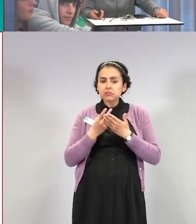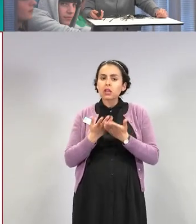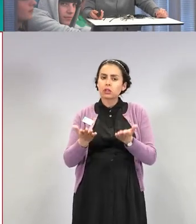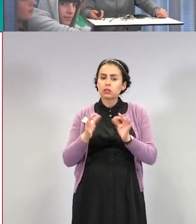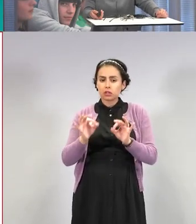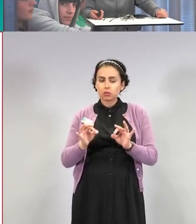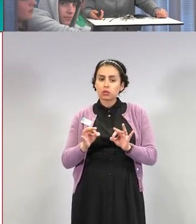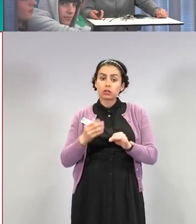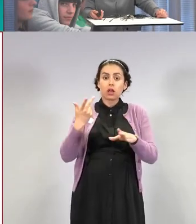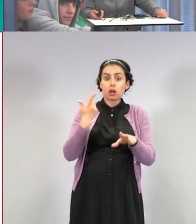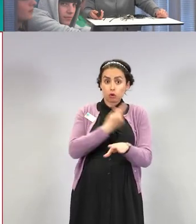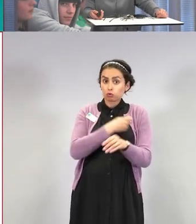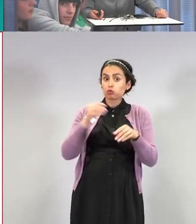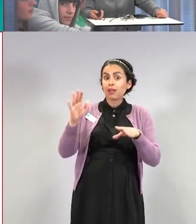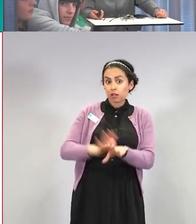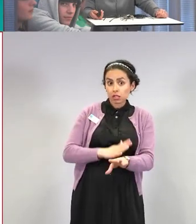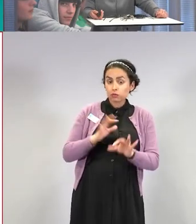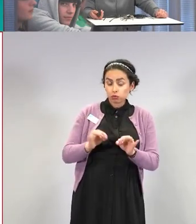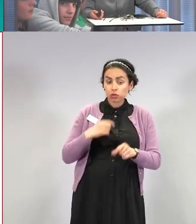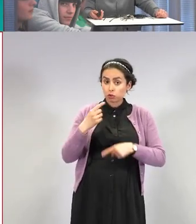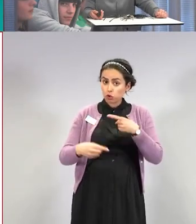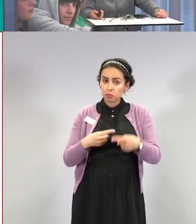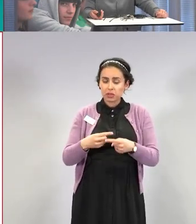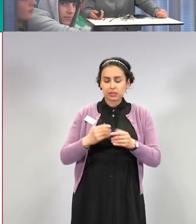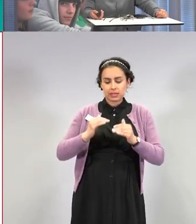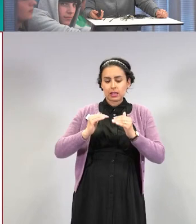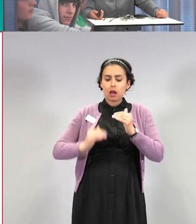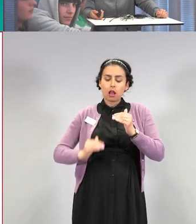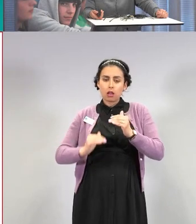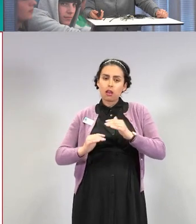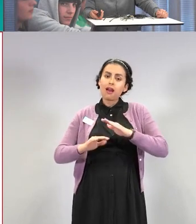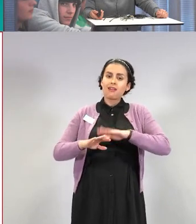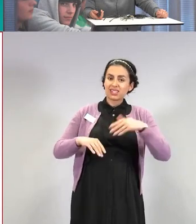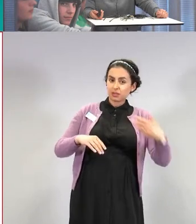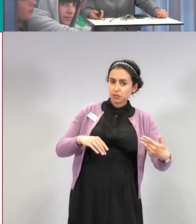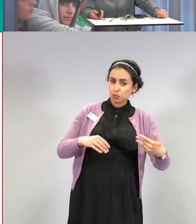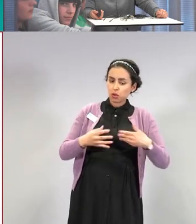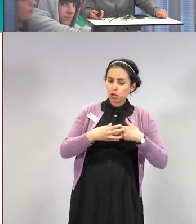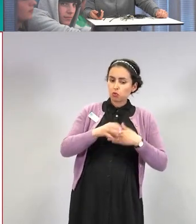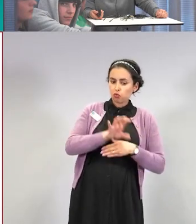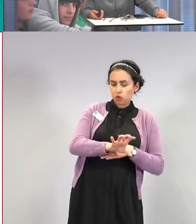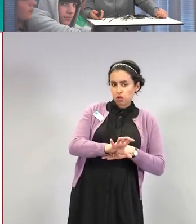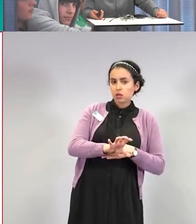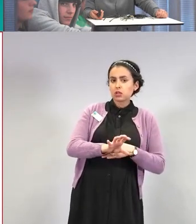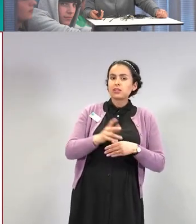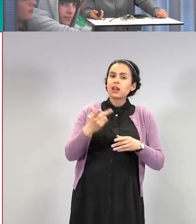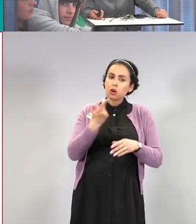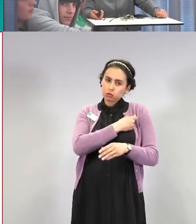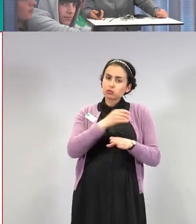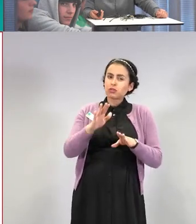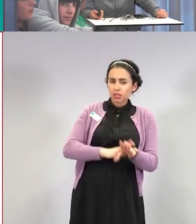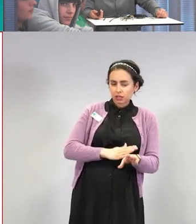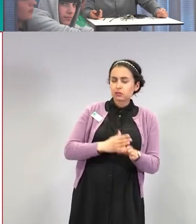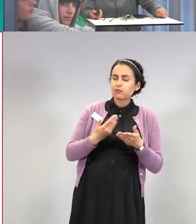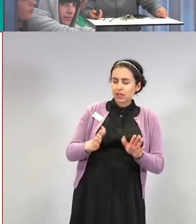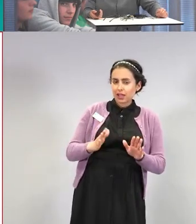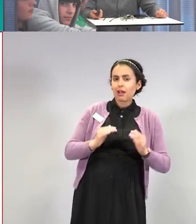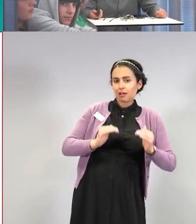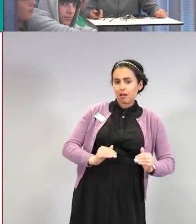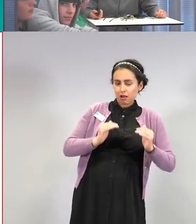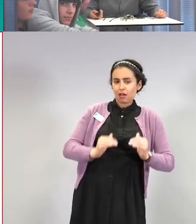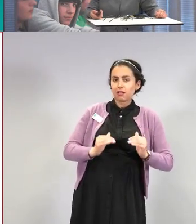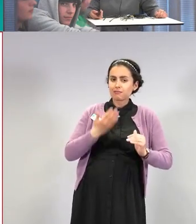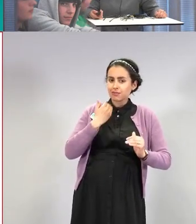rokotuskattavuus eli tämä alakuva vasemmalla on aika alhainen vielä näissä ikäryhmissä, jotka